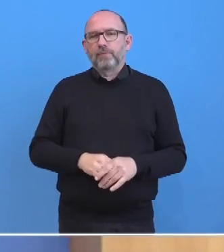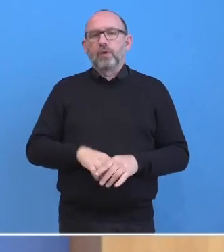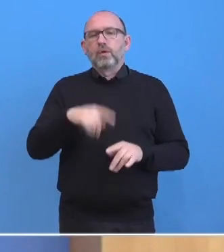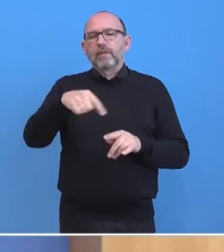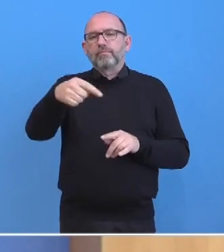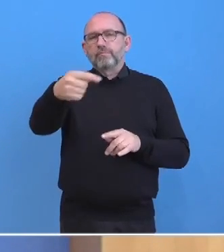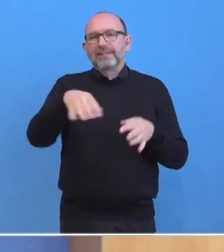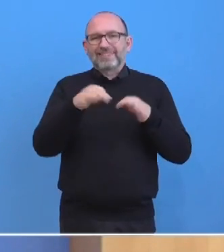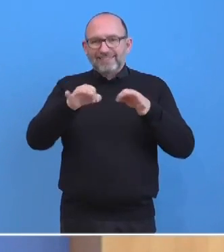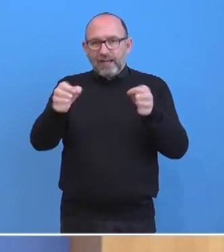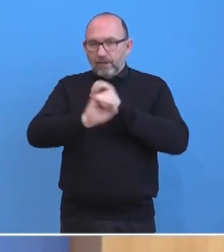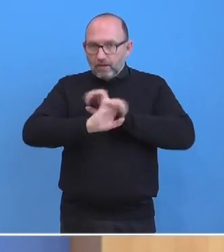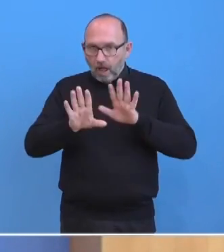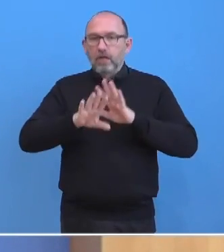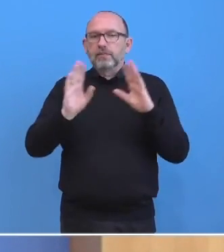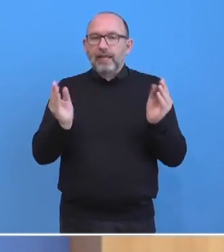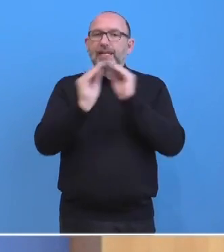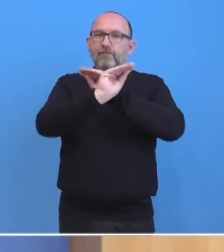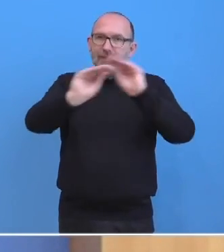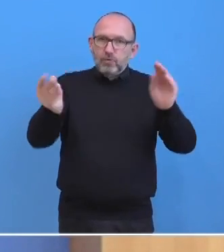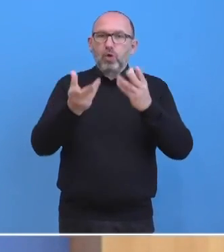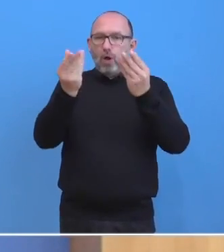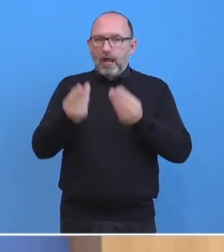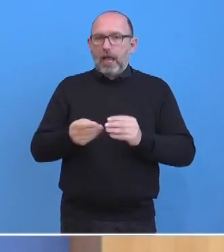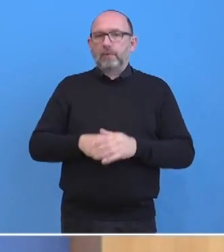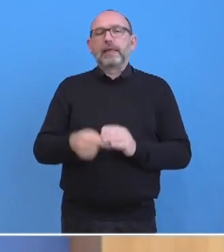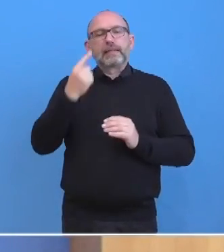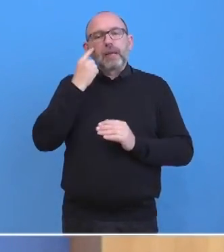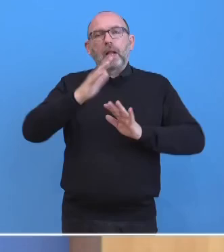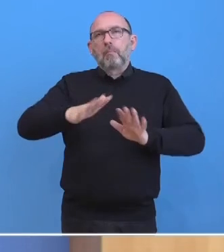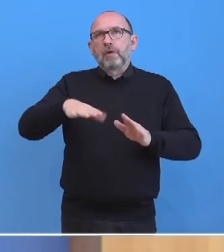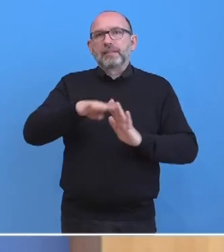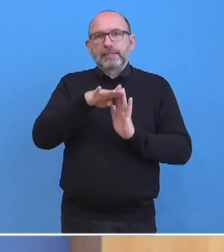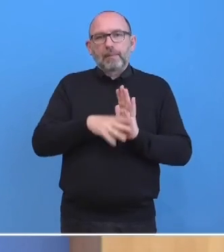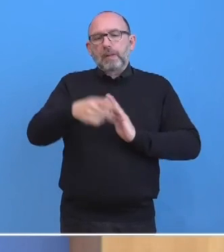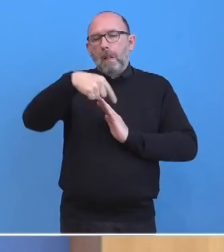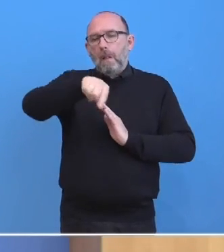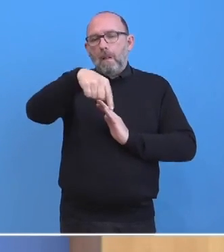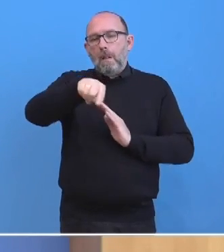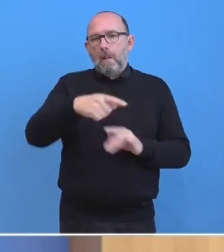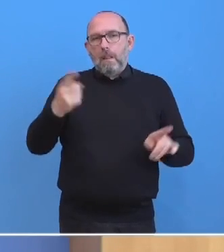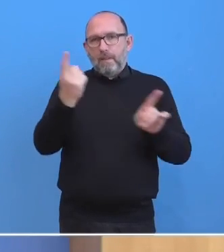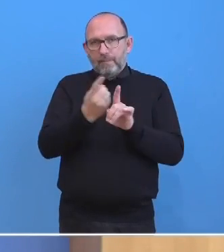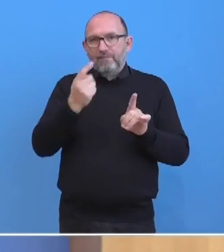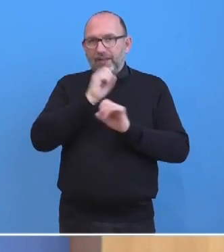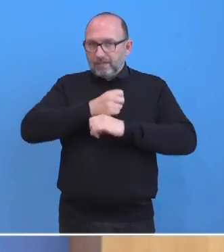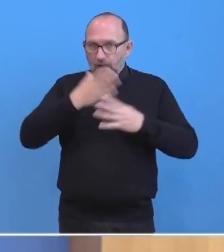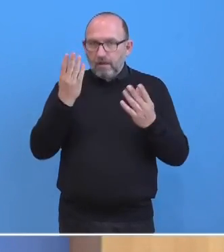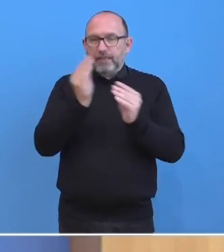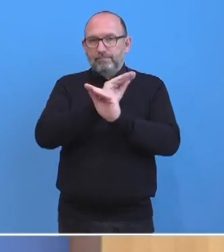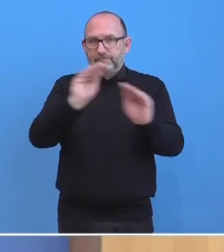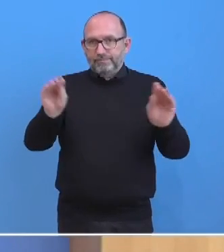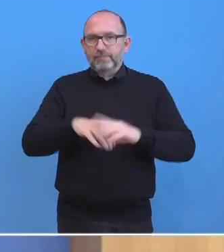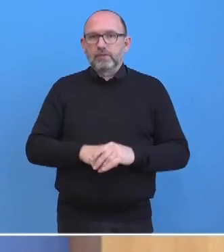Tagen auch dazu informieren und dazu einladen. Also ich gehe davon aus, dass dieser Termin in Kürze stattfinden wird und wir dann uns auch zum